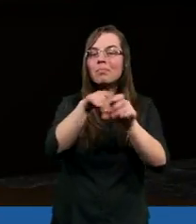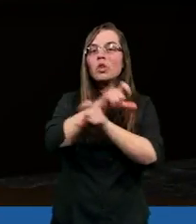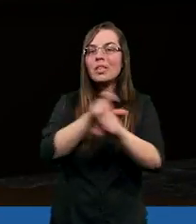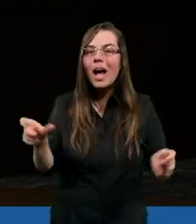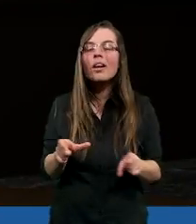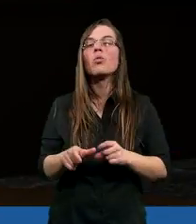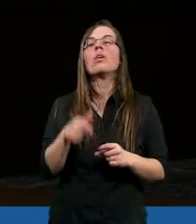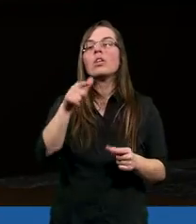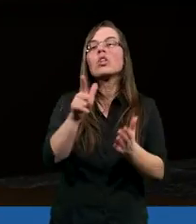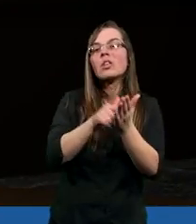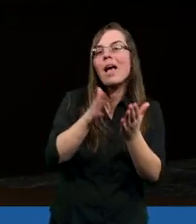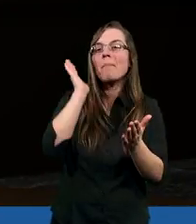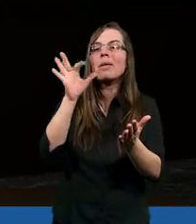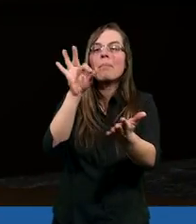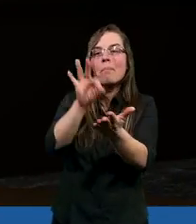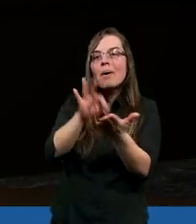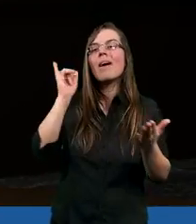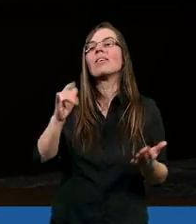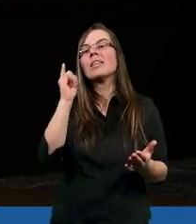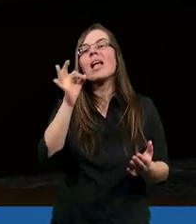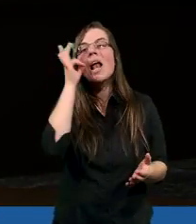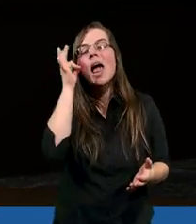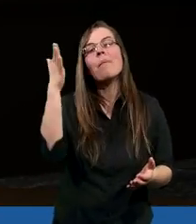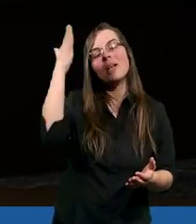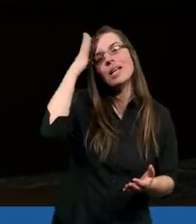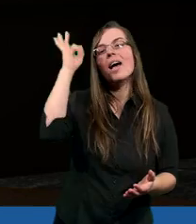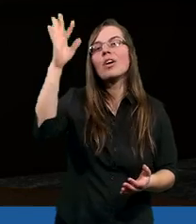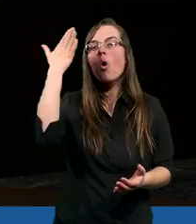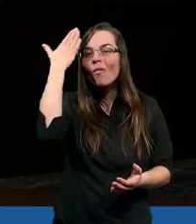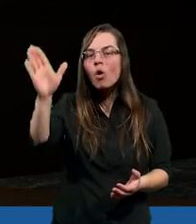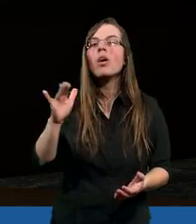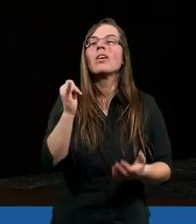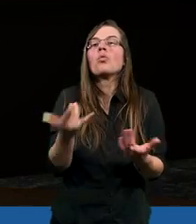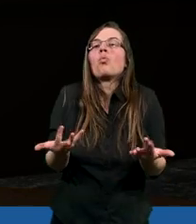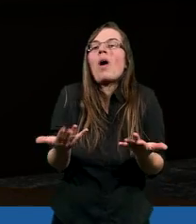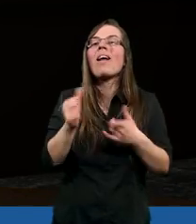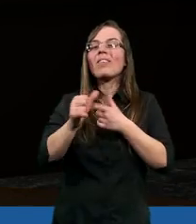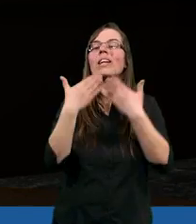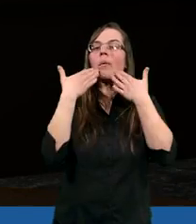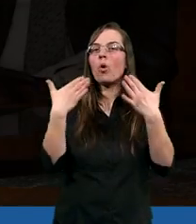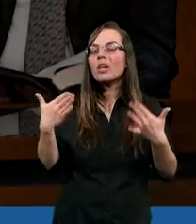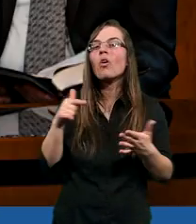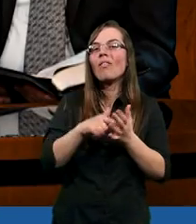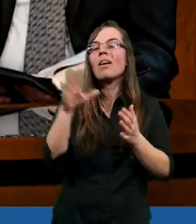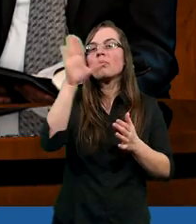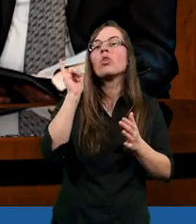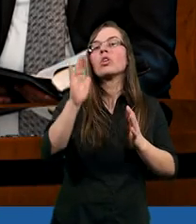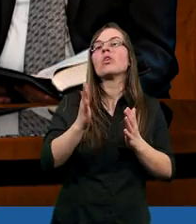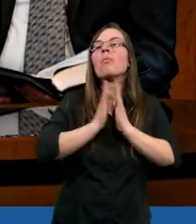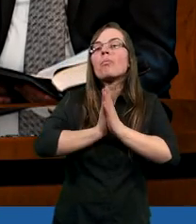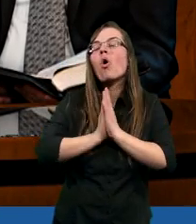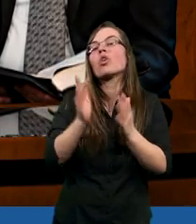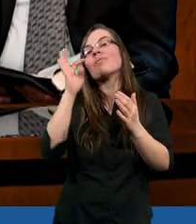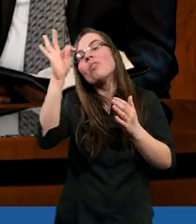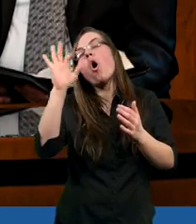spędzamy, tym pewnie będziemy lepiej znać Jego wolę. No i wtedy już jest łatwo podziękować tuż po